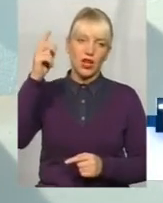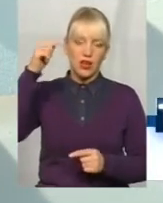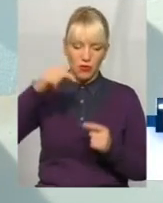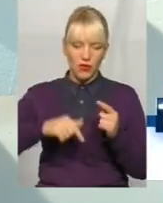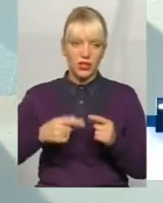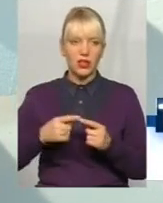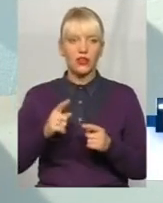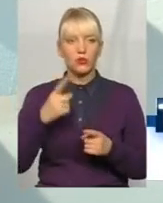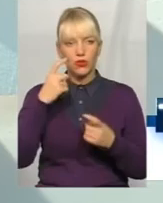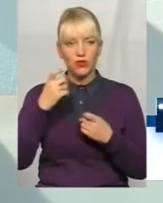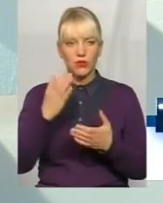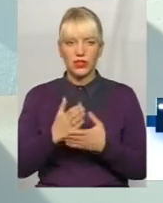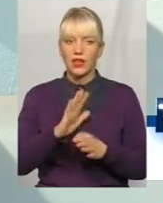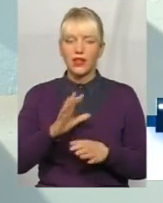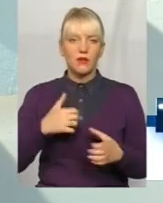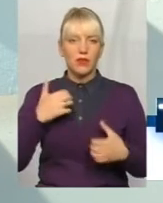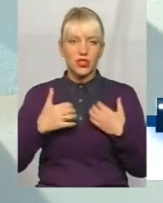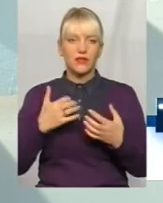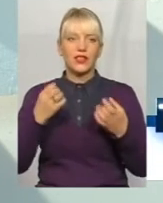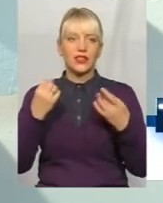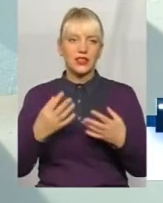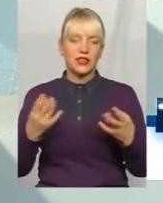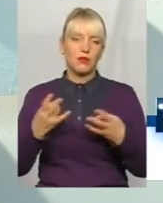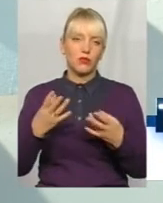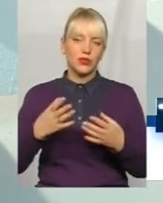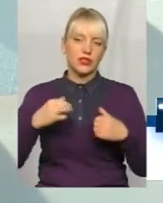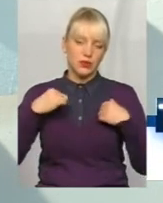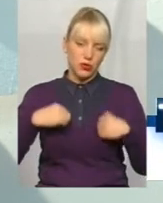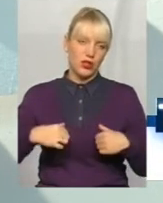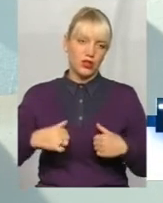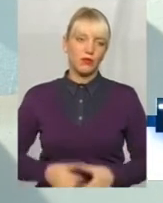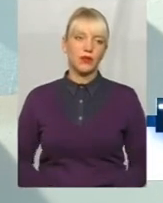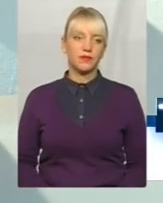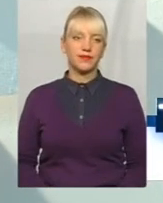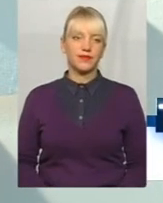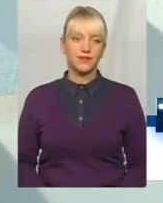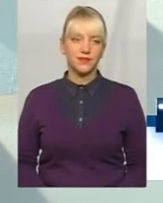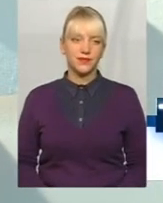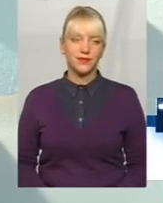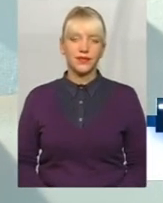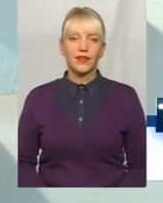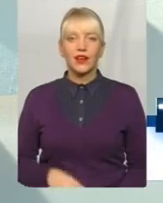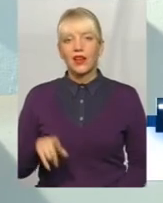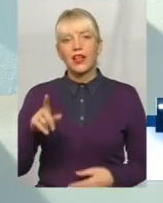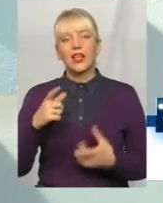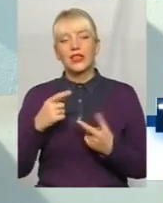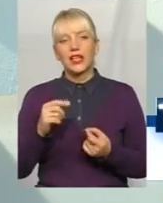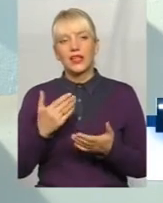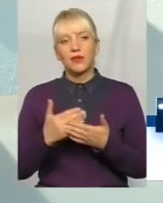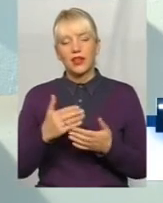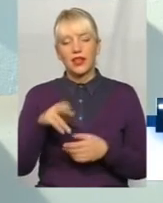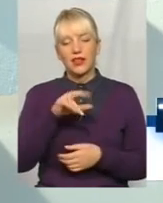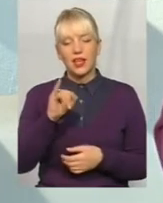Тому інформація є, хай не переживають. Просто треба бути готовими і спокійними. Значить, даї теж перевіряють на дорозі